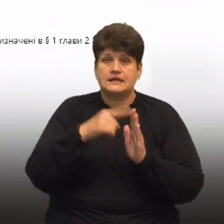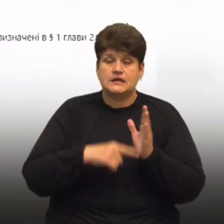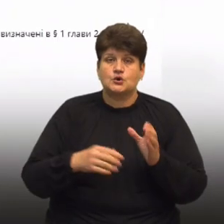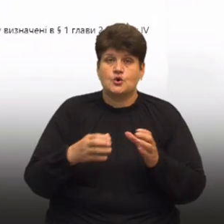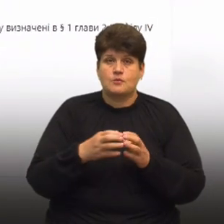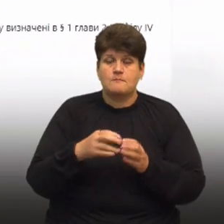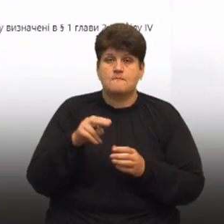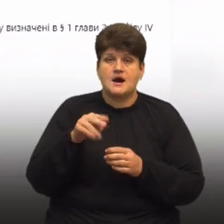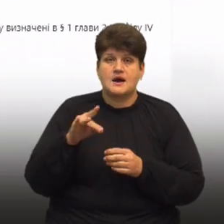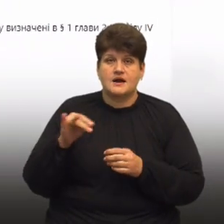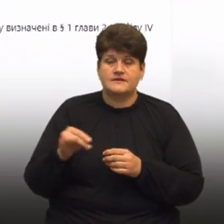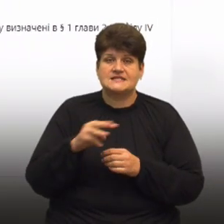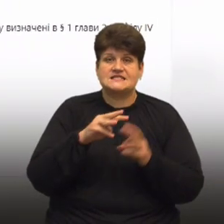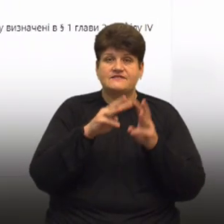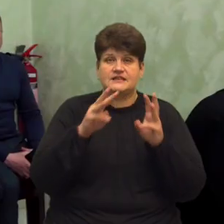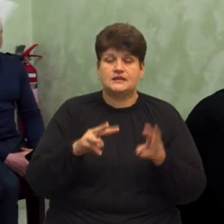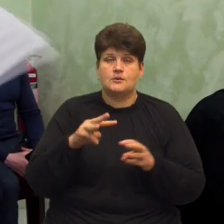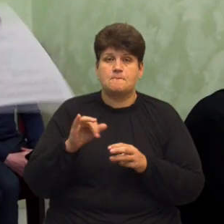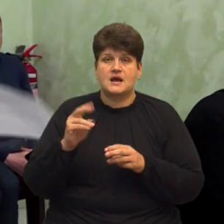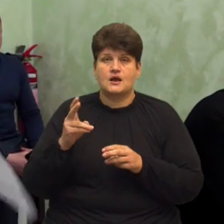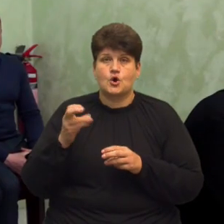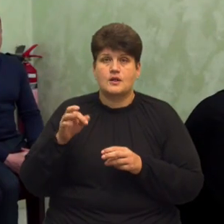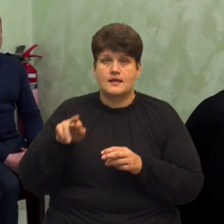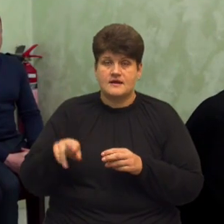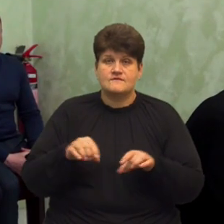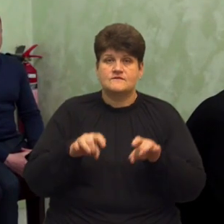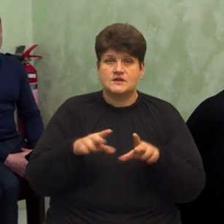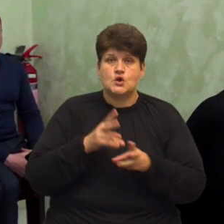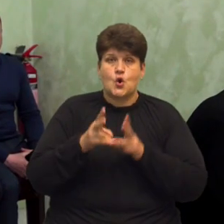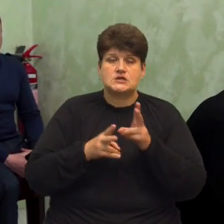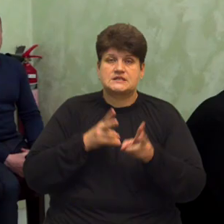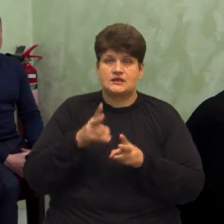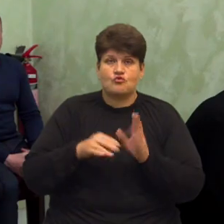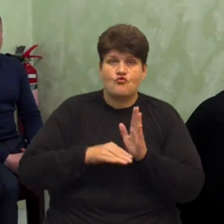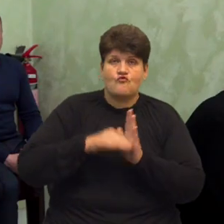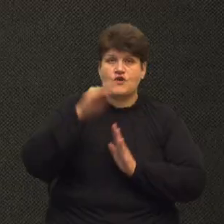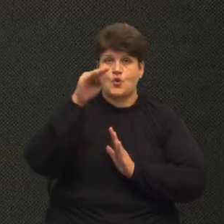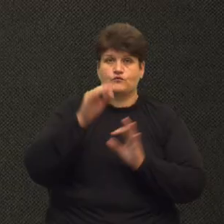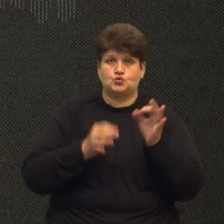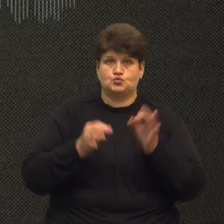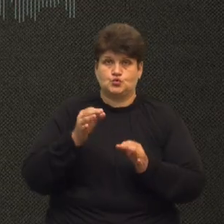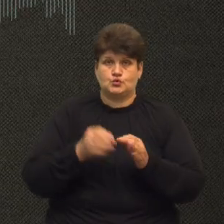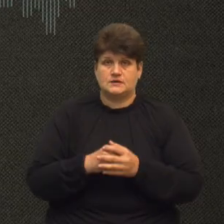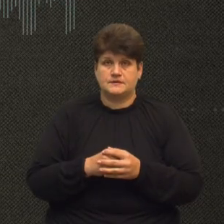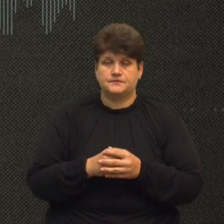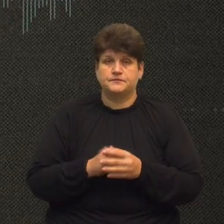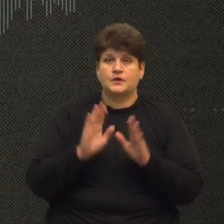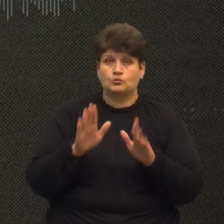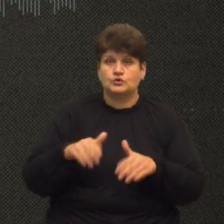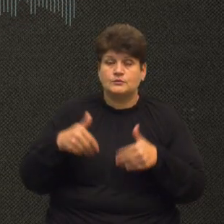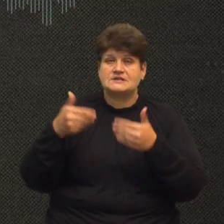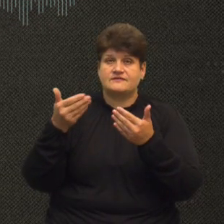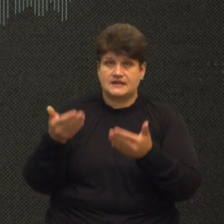парафії святителя Миколая Іллі Сарафимова, вирішили оскаржувати у Верховному суді Будемо звертатися